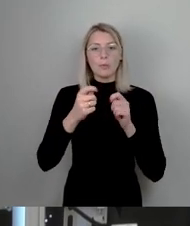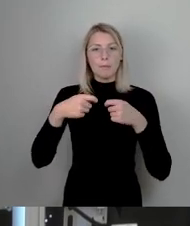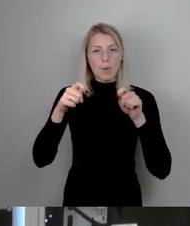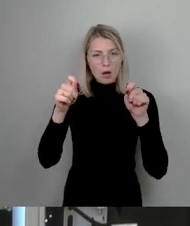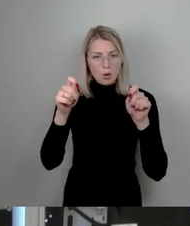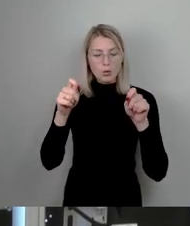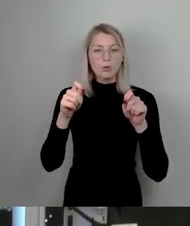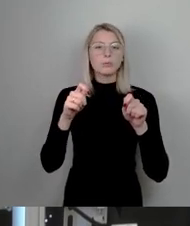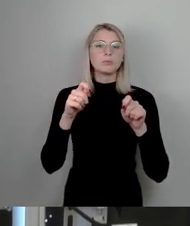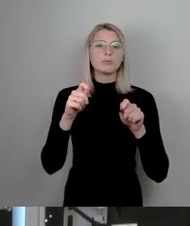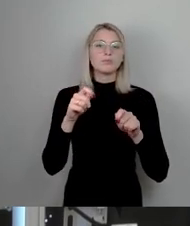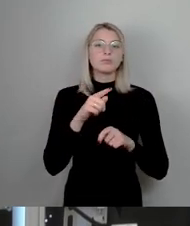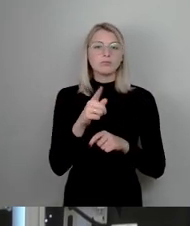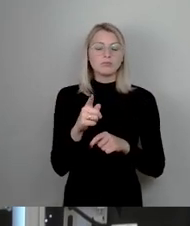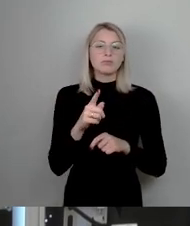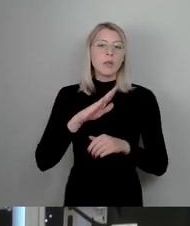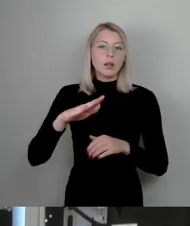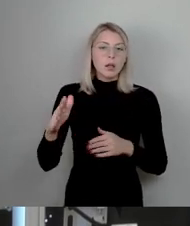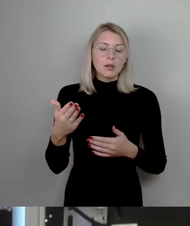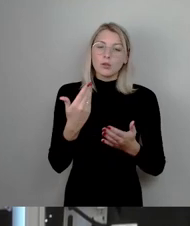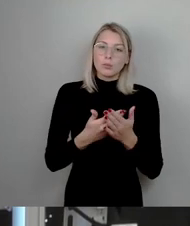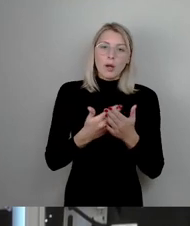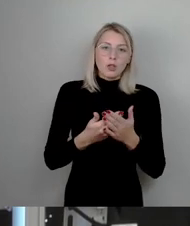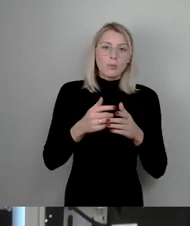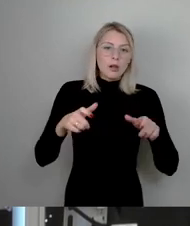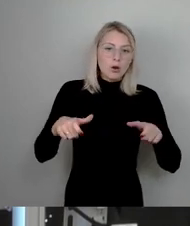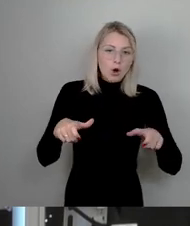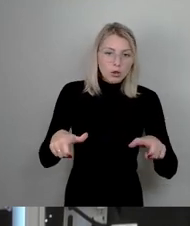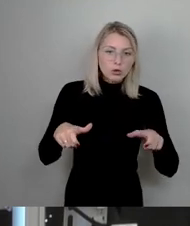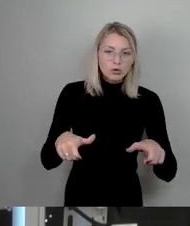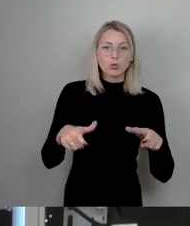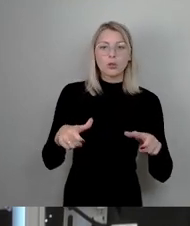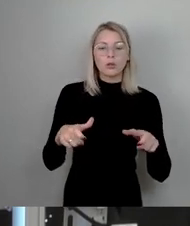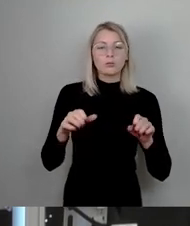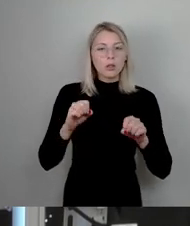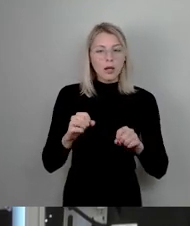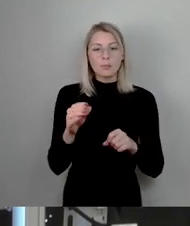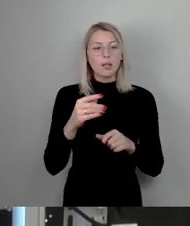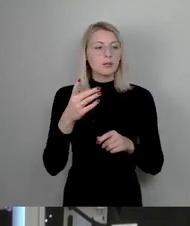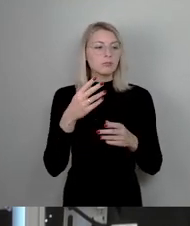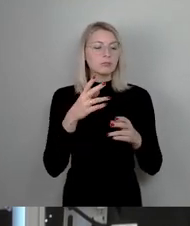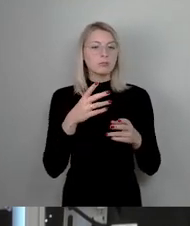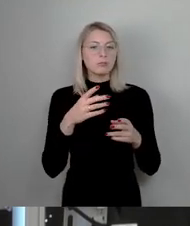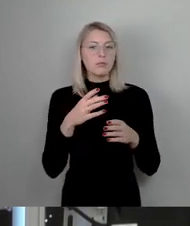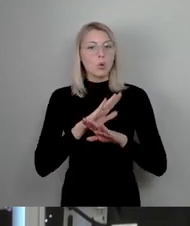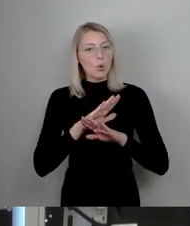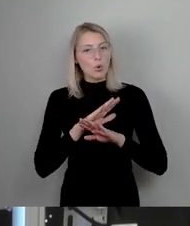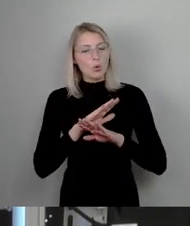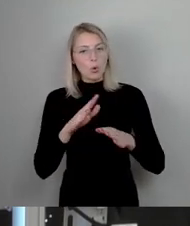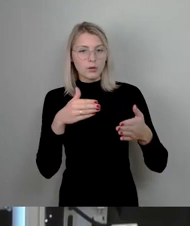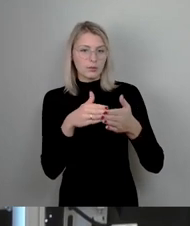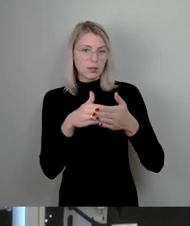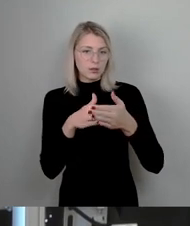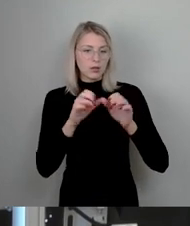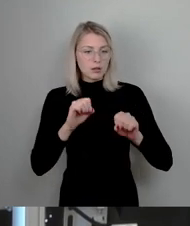Kinder zum Beispiel im Rollstuhl gemeinsam mit Schülerinnen und Schülern, die unversehrt sind,